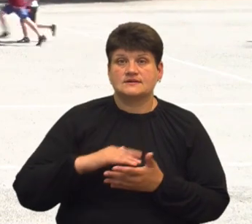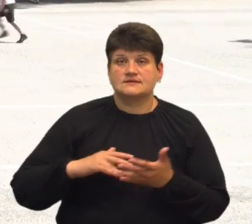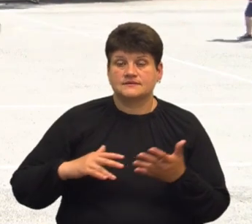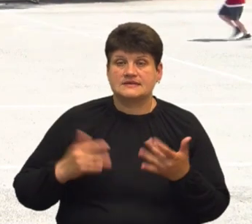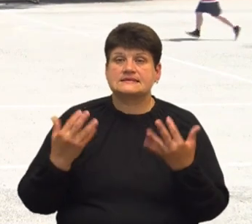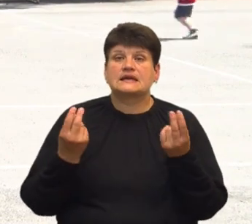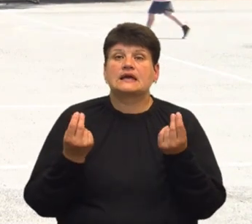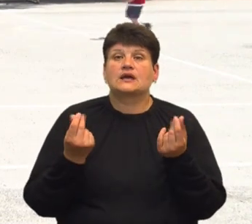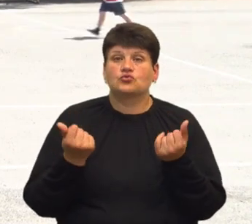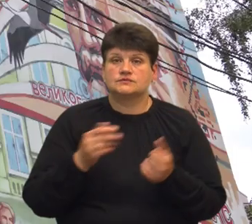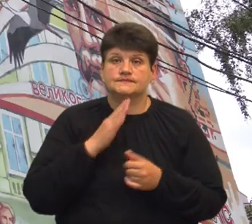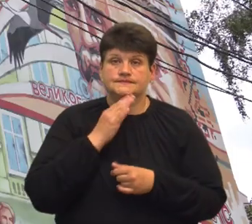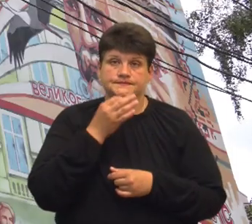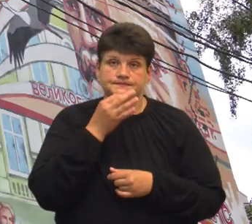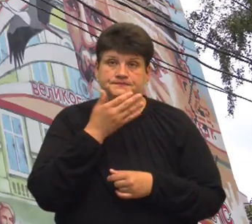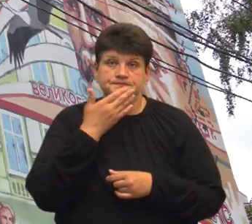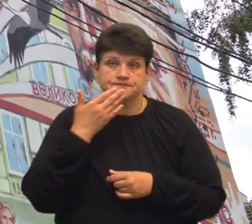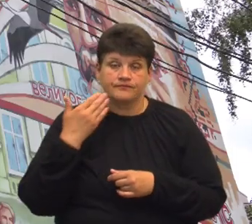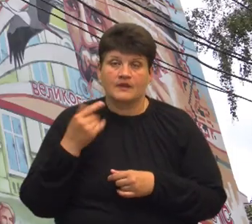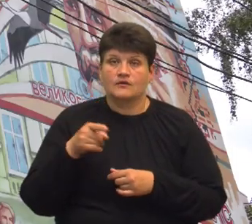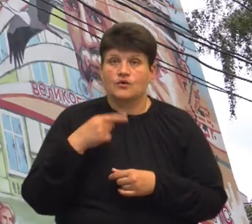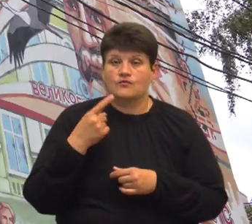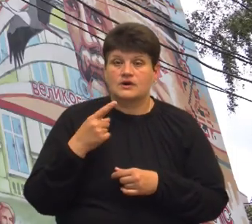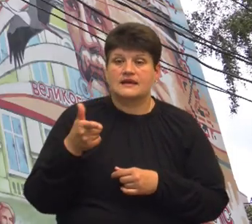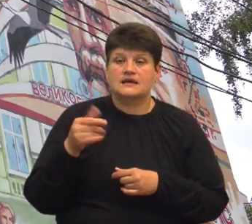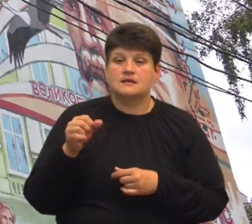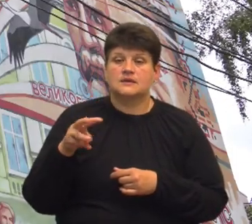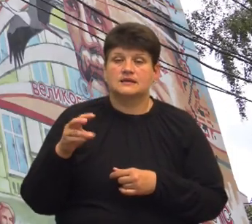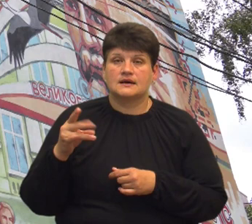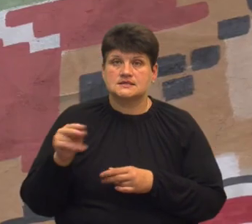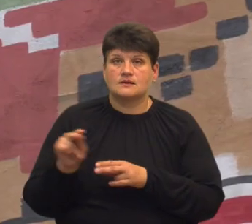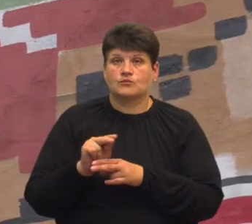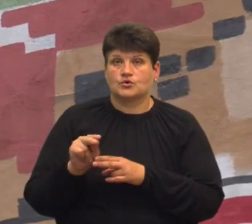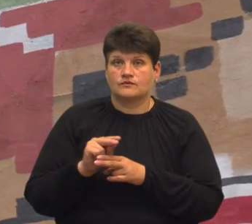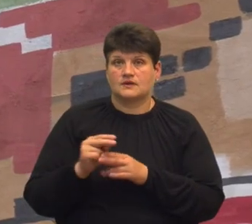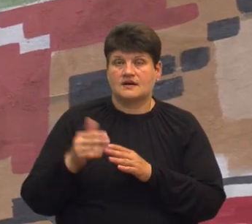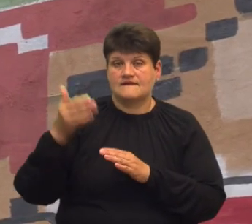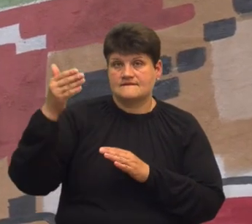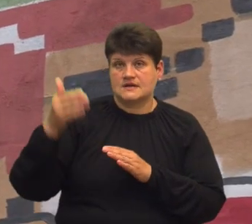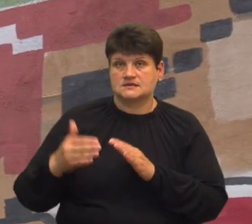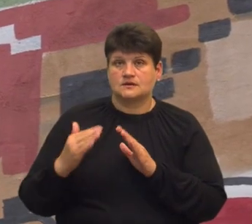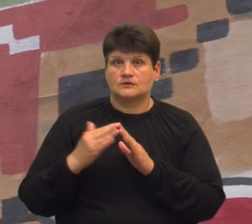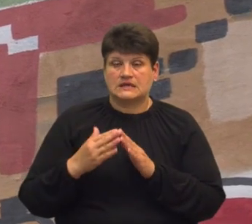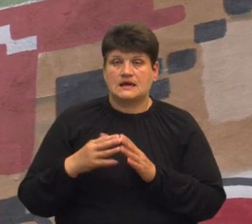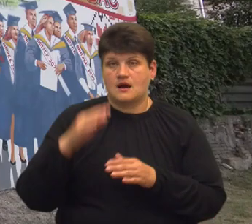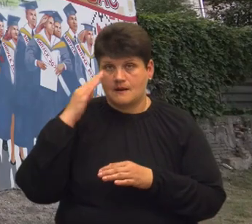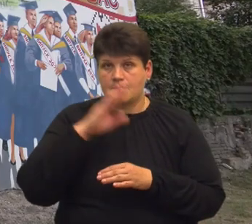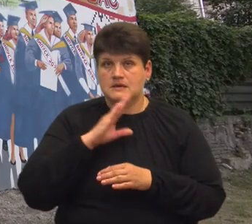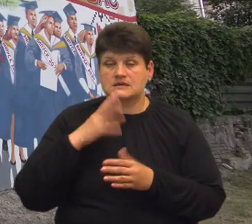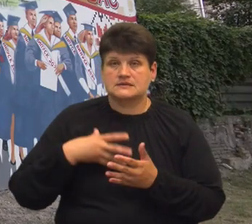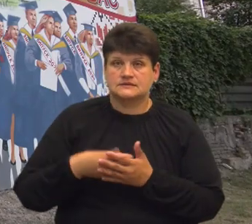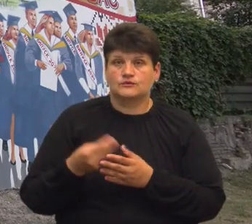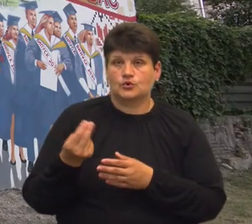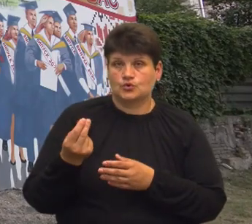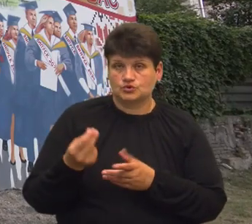мурал, Оксана Гумена не коментує. Та, за її словами, гімназія відремонтувала фасад будинку, а батьки за власні гроші оплатили роботу